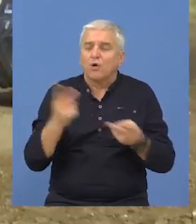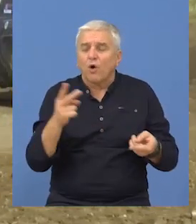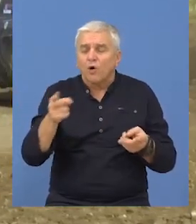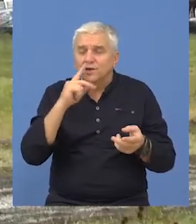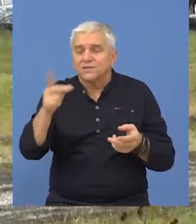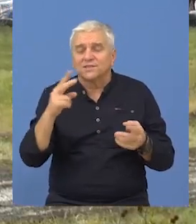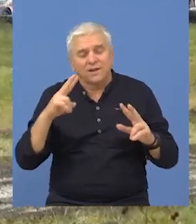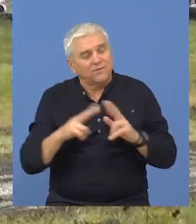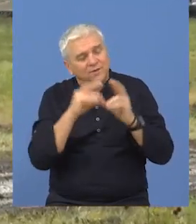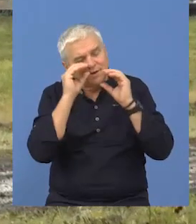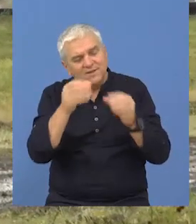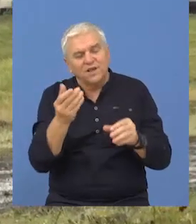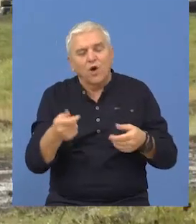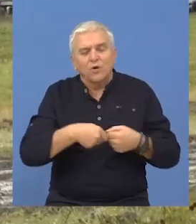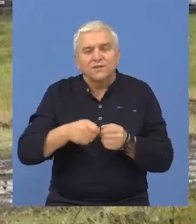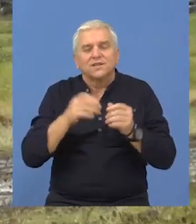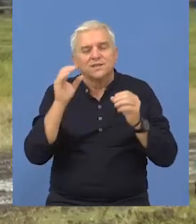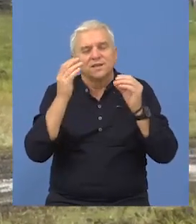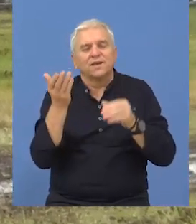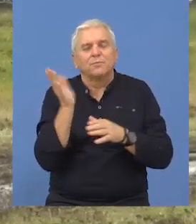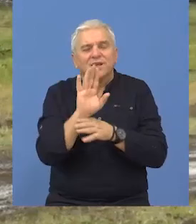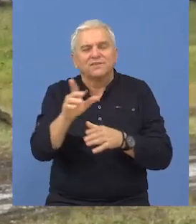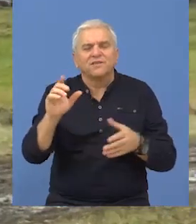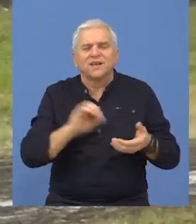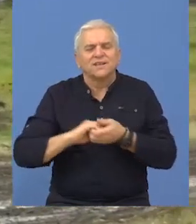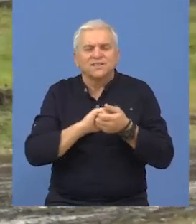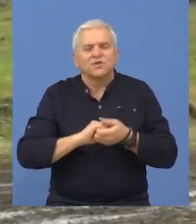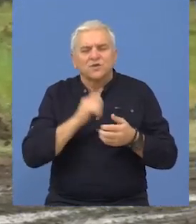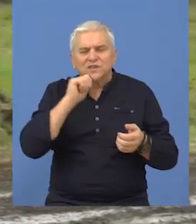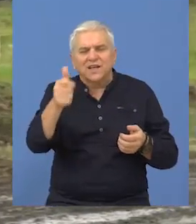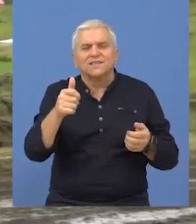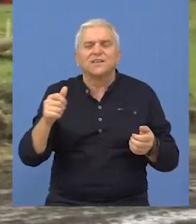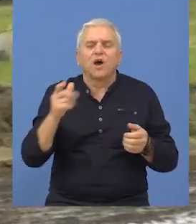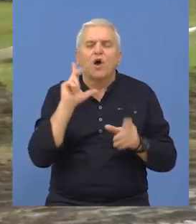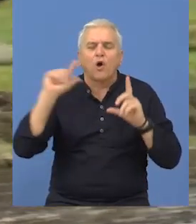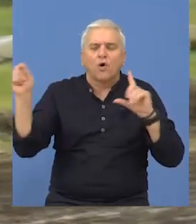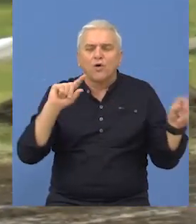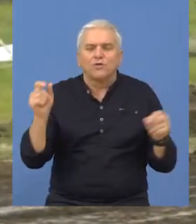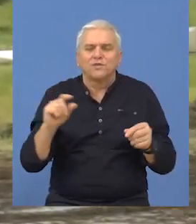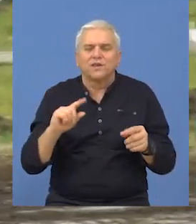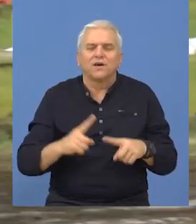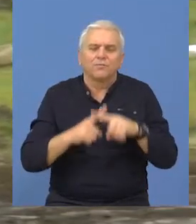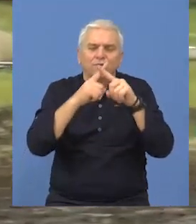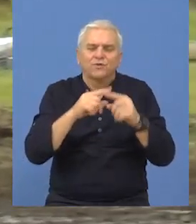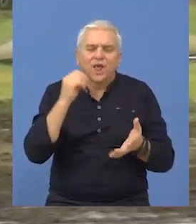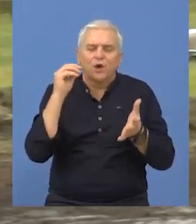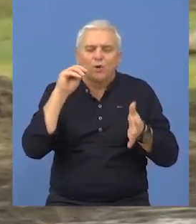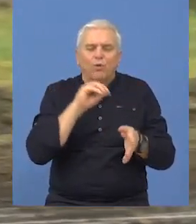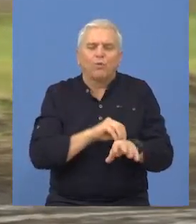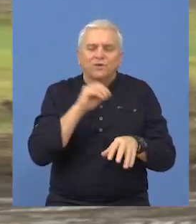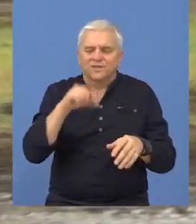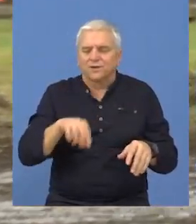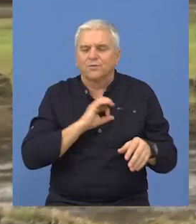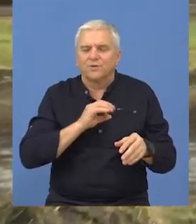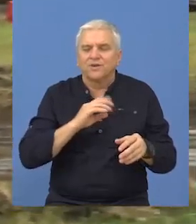posetioce, organizatori i predstavnici Autocross Asocijacije Srbije odlaze sa i više nego pozitivnim